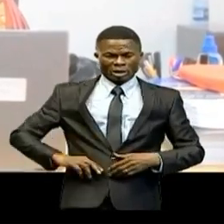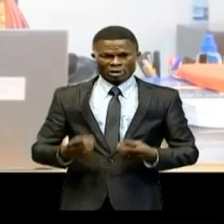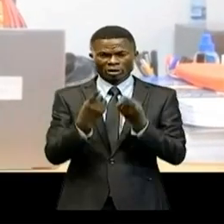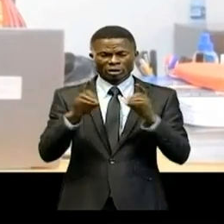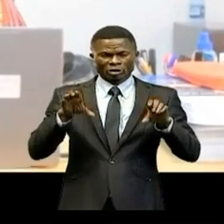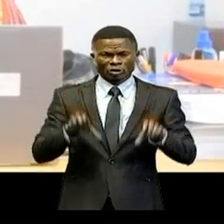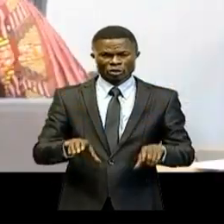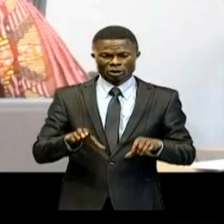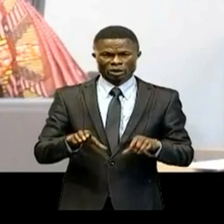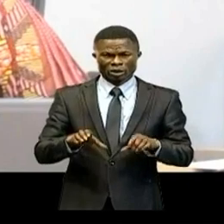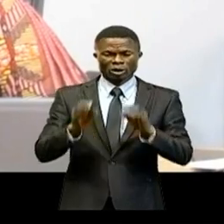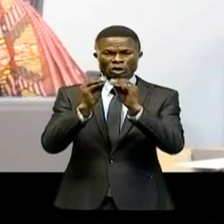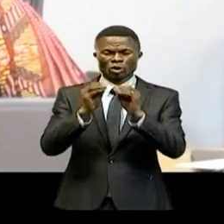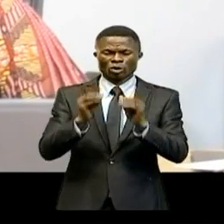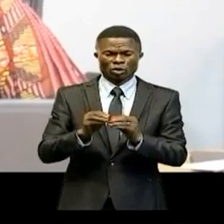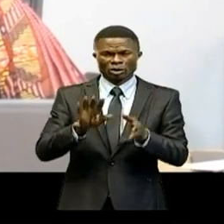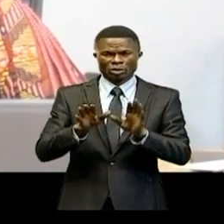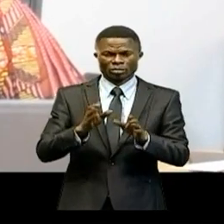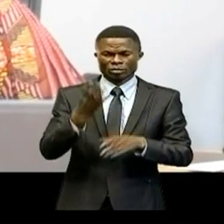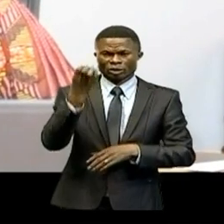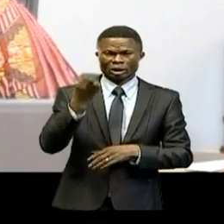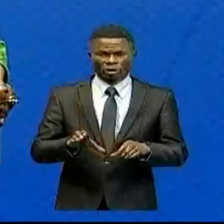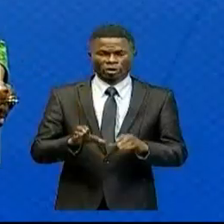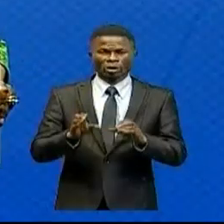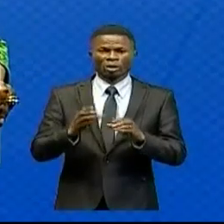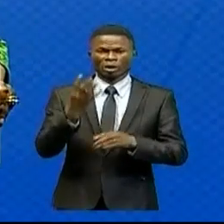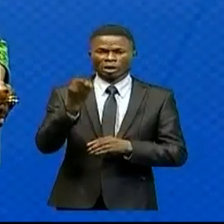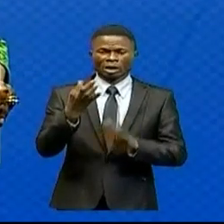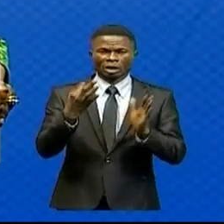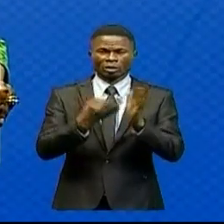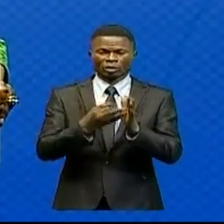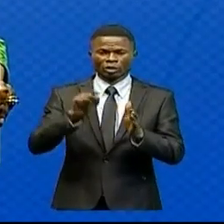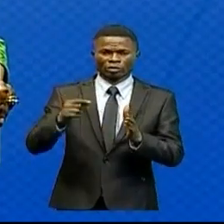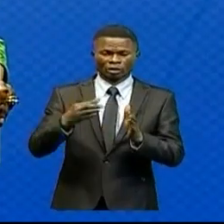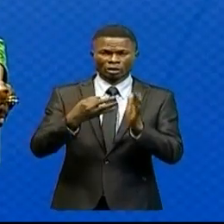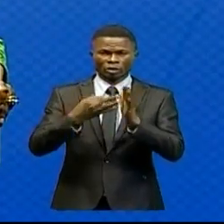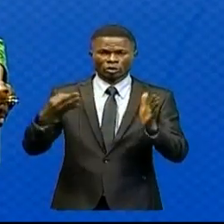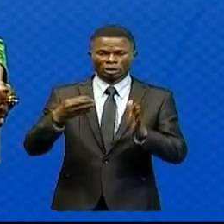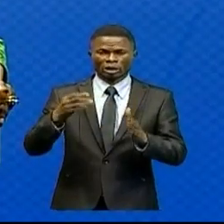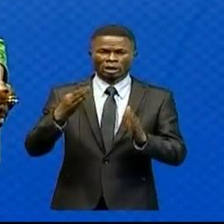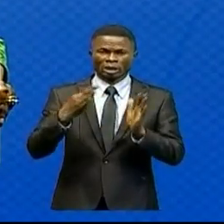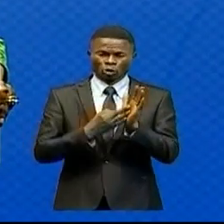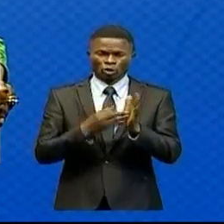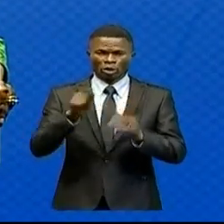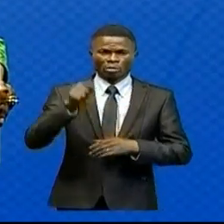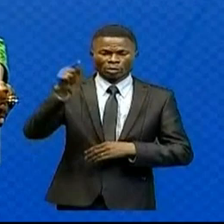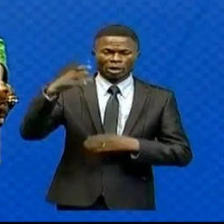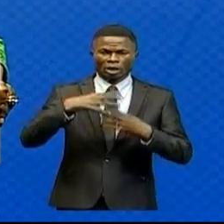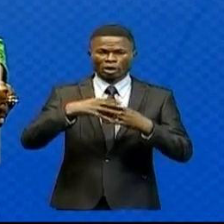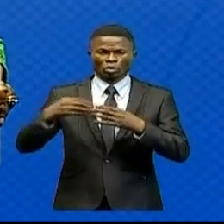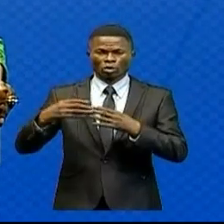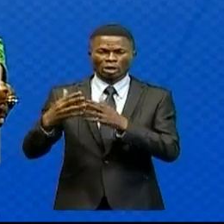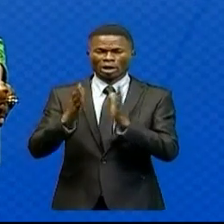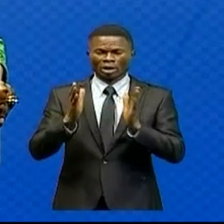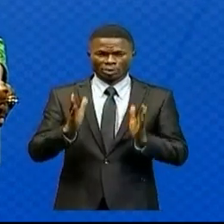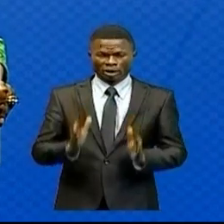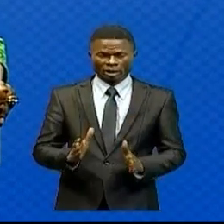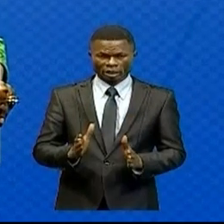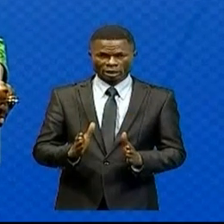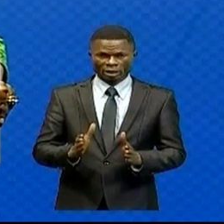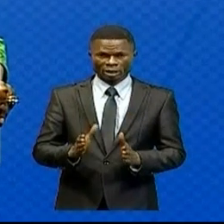la République démocratique du Congo est de 48,68 milliards de dollars américains, dont